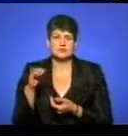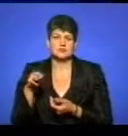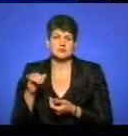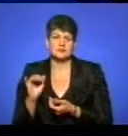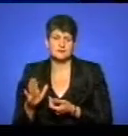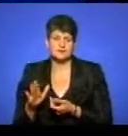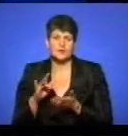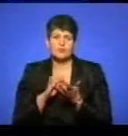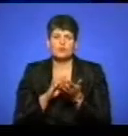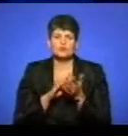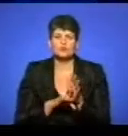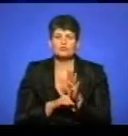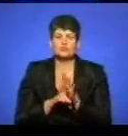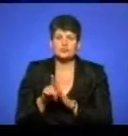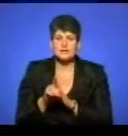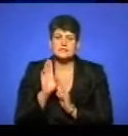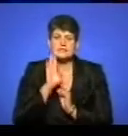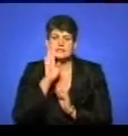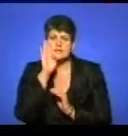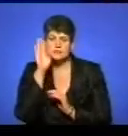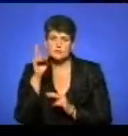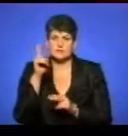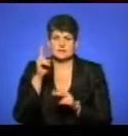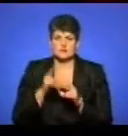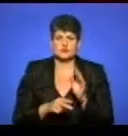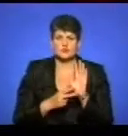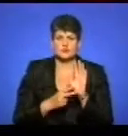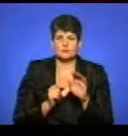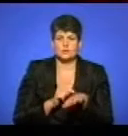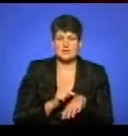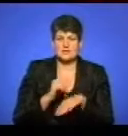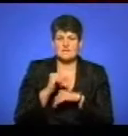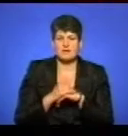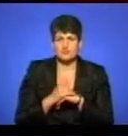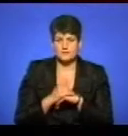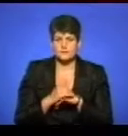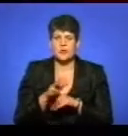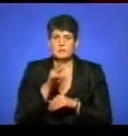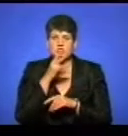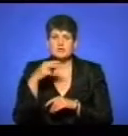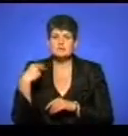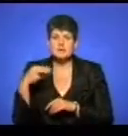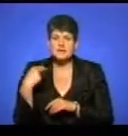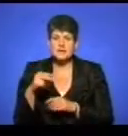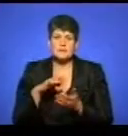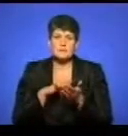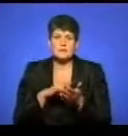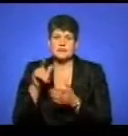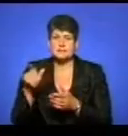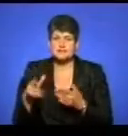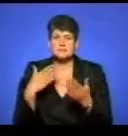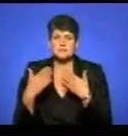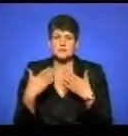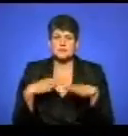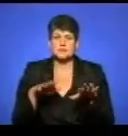Подорож Марка розпочинається зранку і завершується о сьомій годині вечора. Під час перерви мандрівник спілкується з